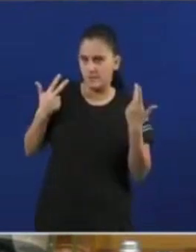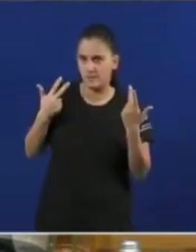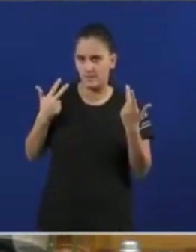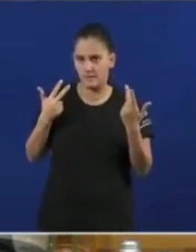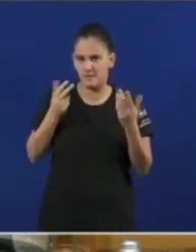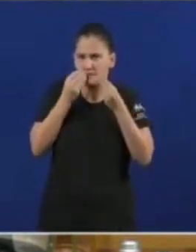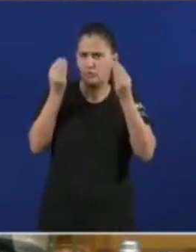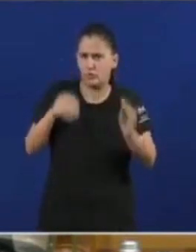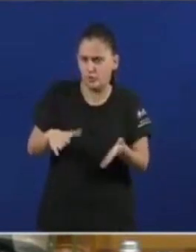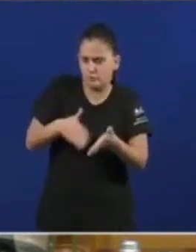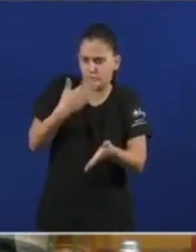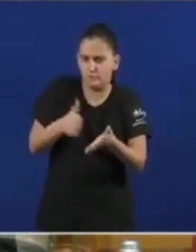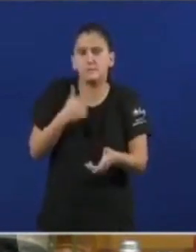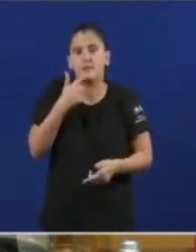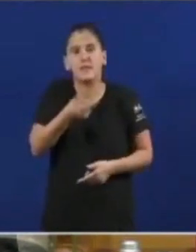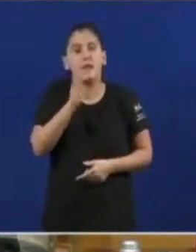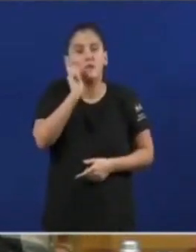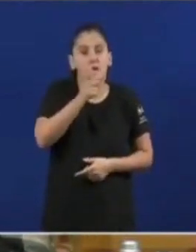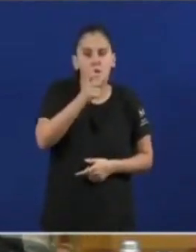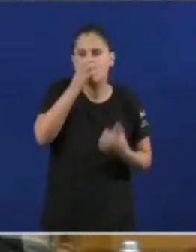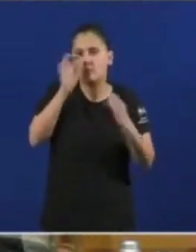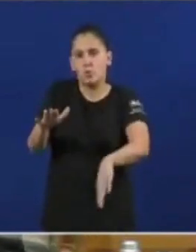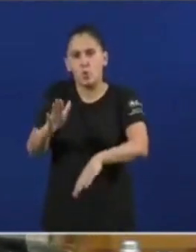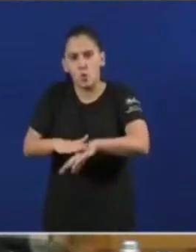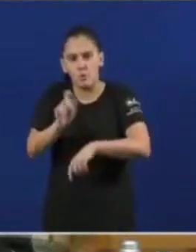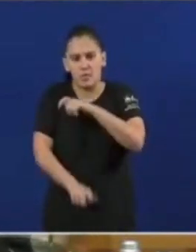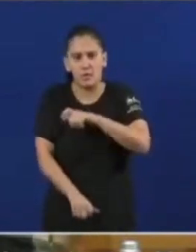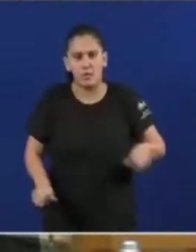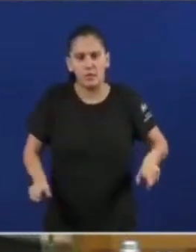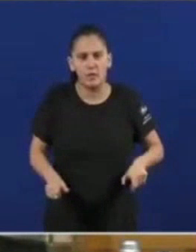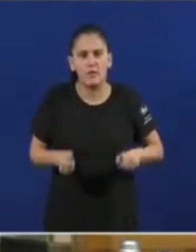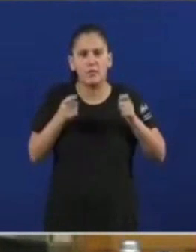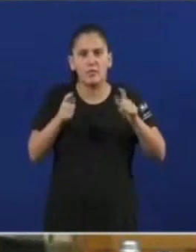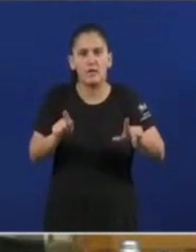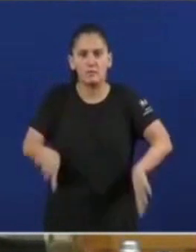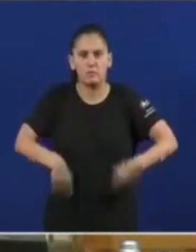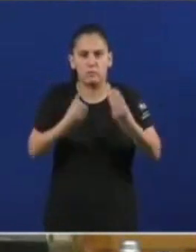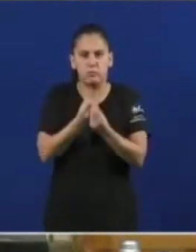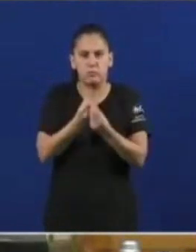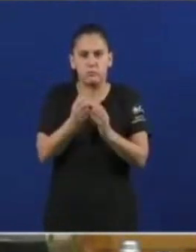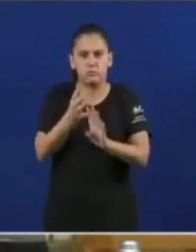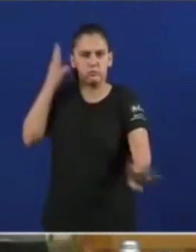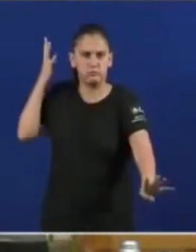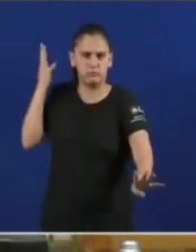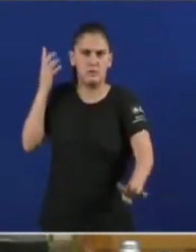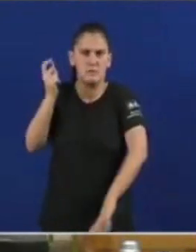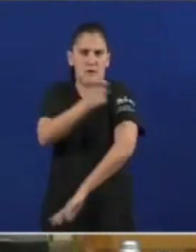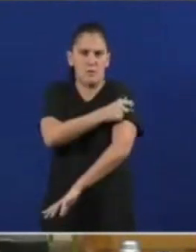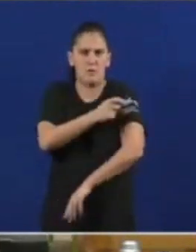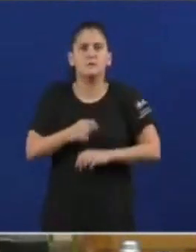Feijó culpa aos cidadáns de xenerar aglomeracións nas vacunacións masivas.